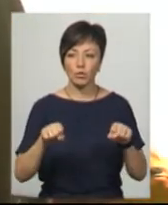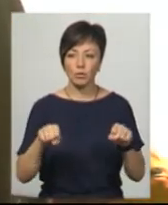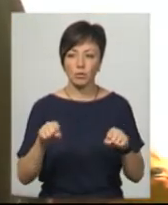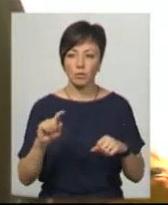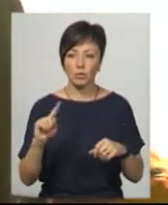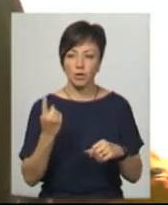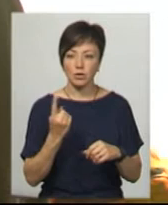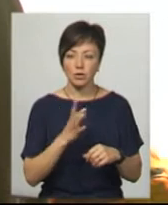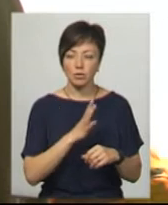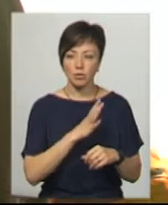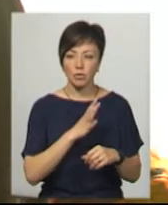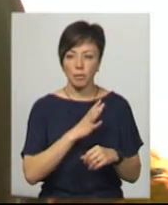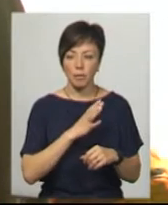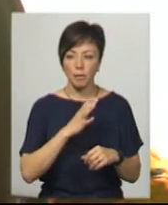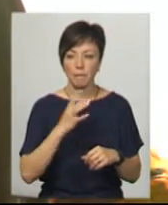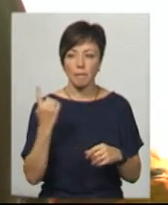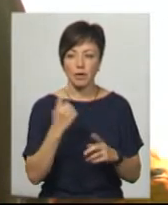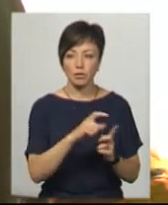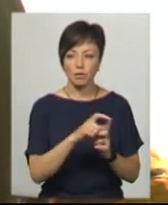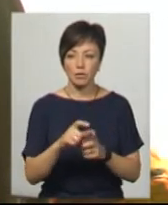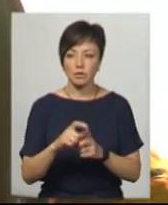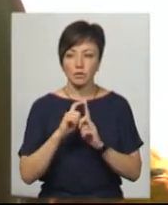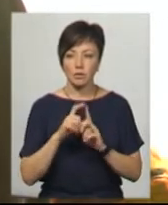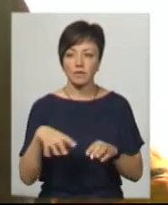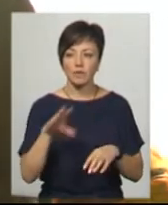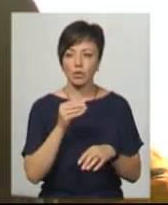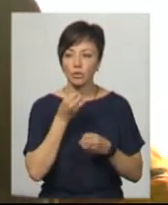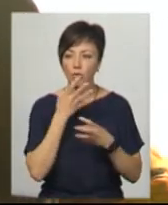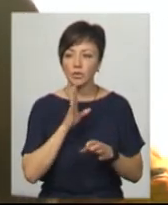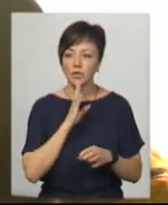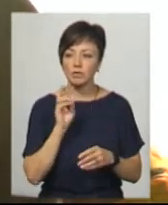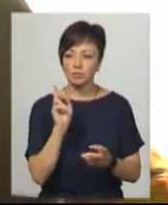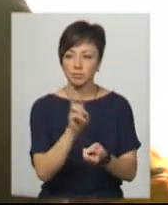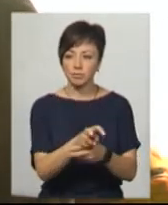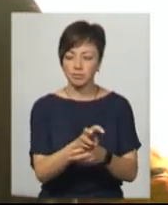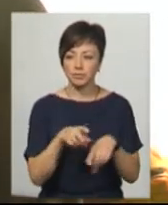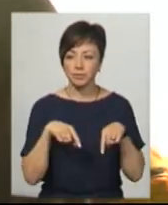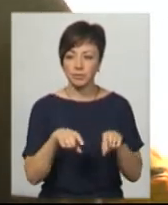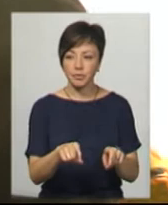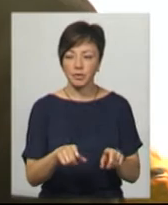перший був. Перші слова сказали, що все добре бігали дівчинки. Бігли до дівчинки,